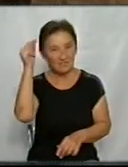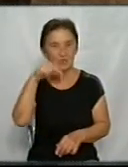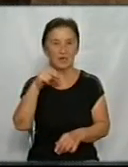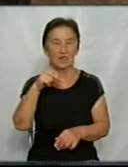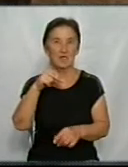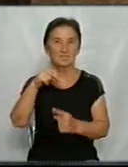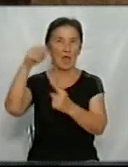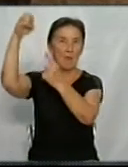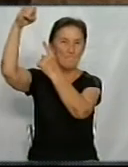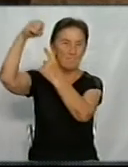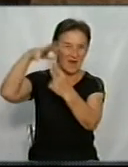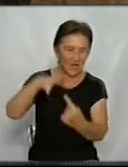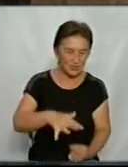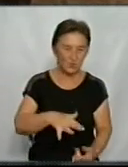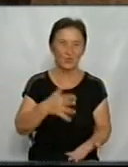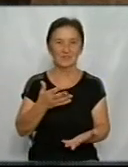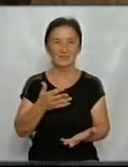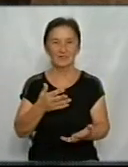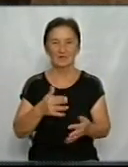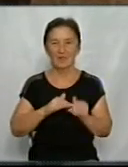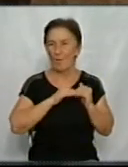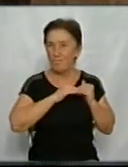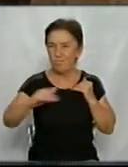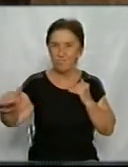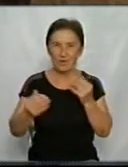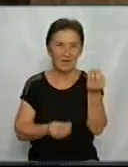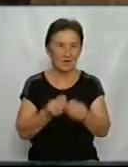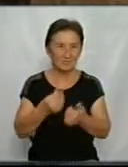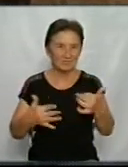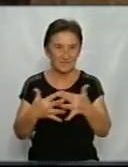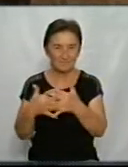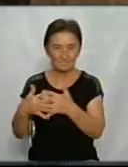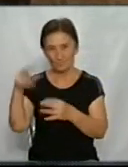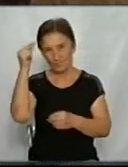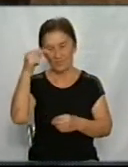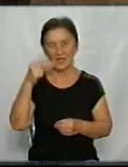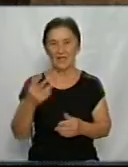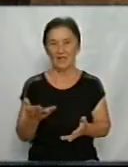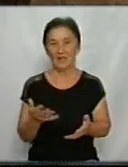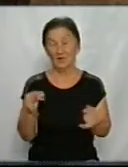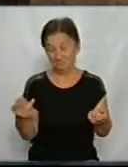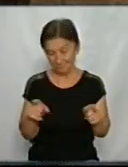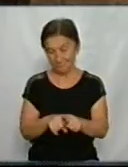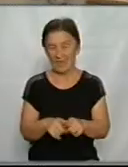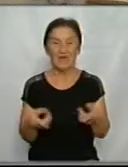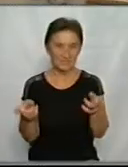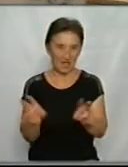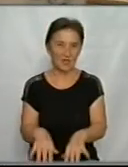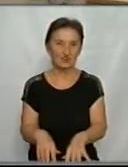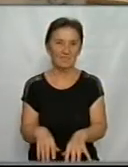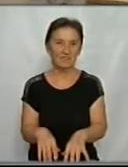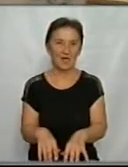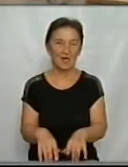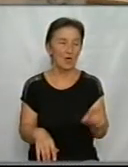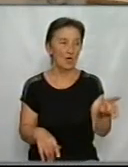парашутами, навчання на полігонах. Тобто і так і залишився. Вадим